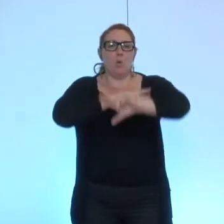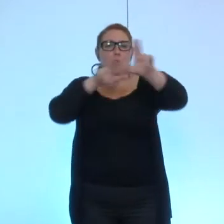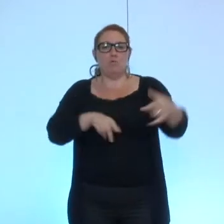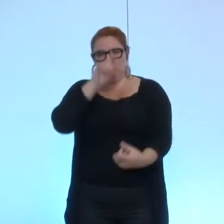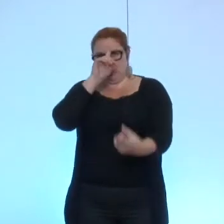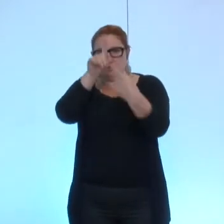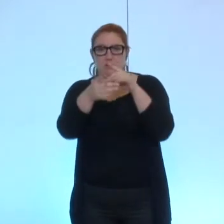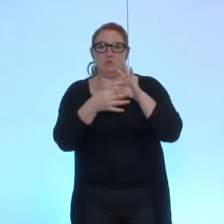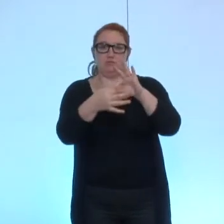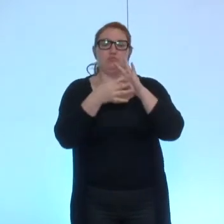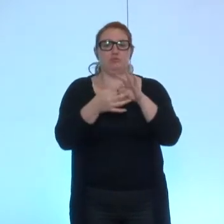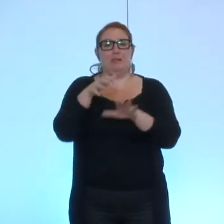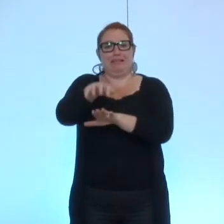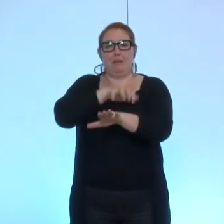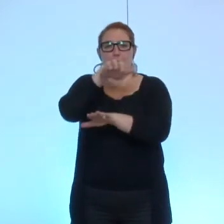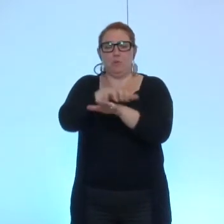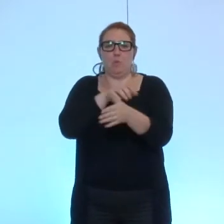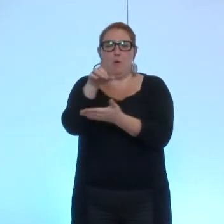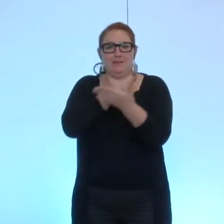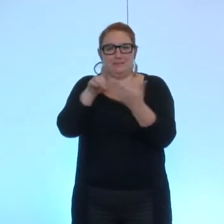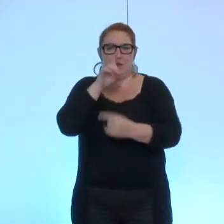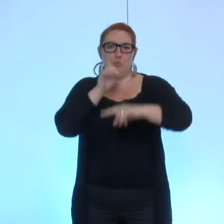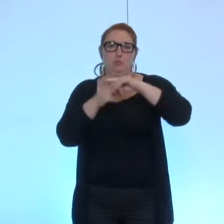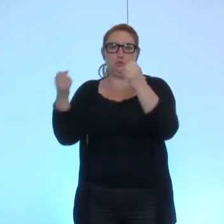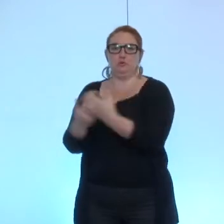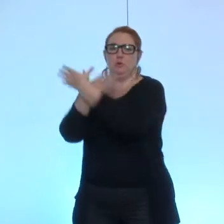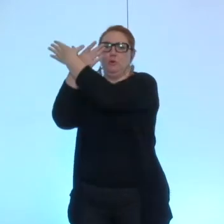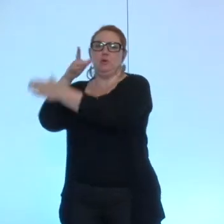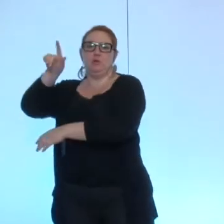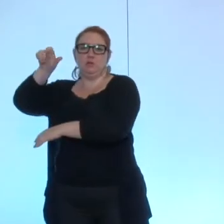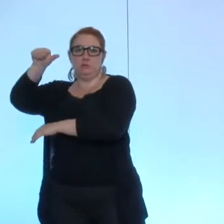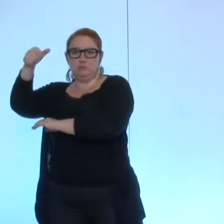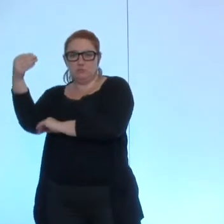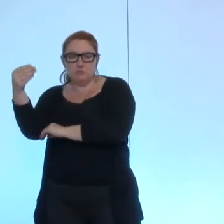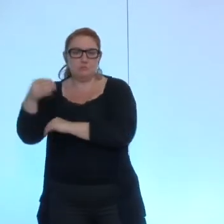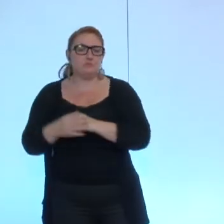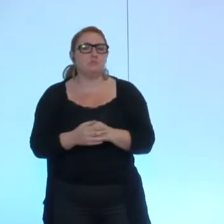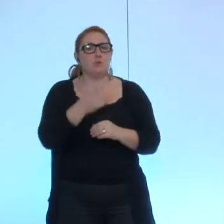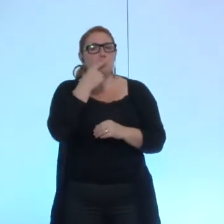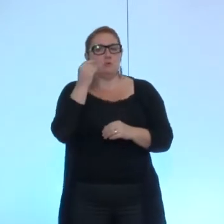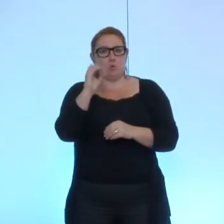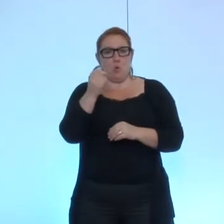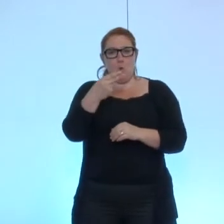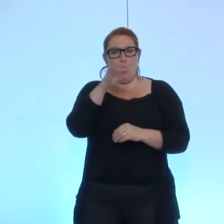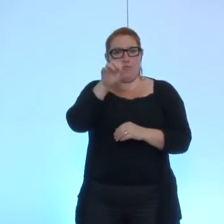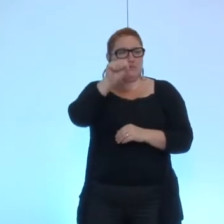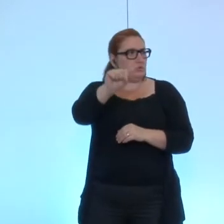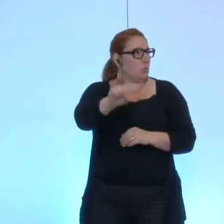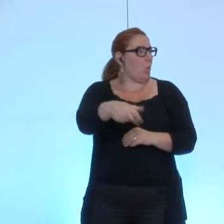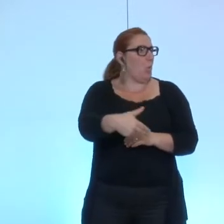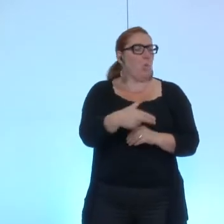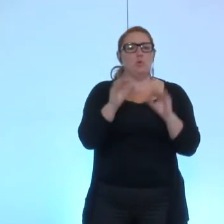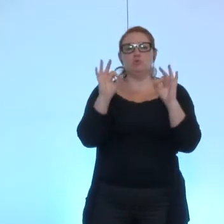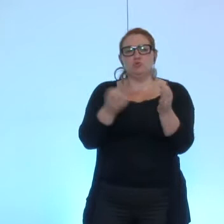avec le département de l'Isère et Grenoble Alpes Métropole monsieur Confesson oui simplement pour préciser qu